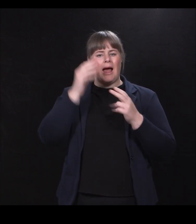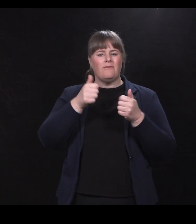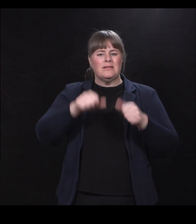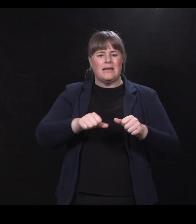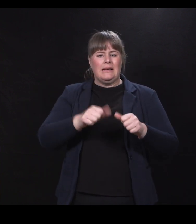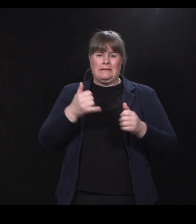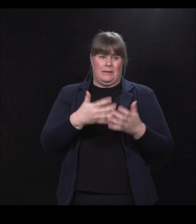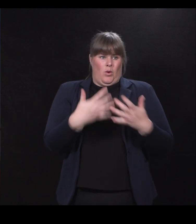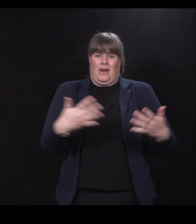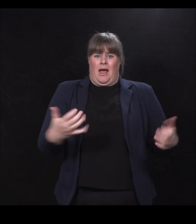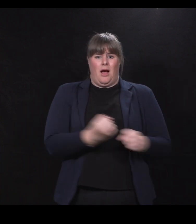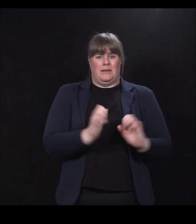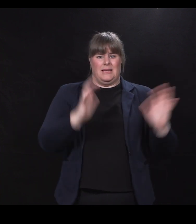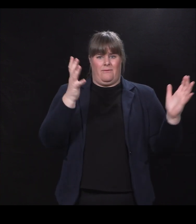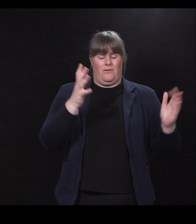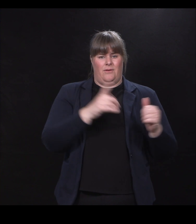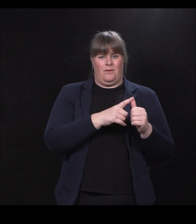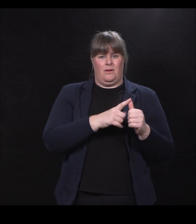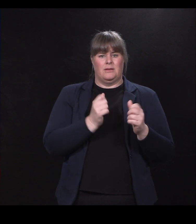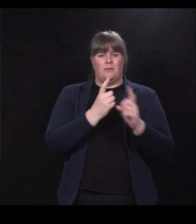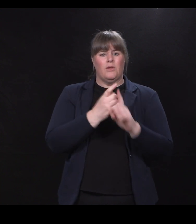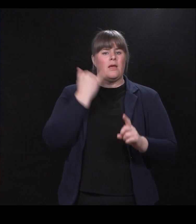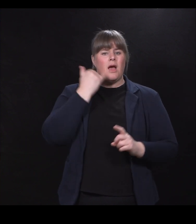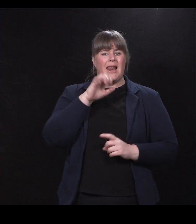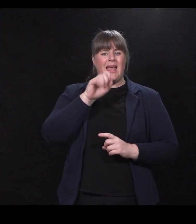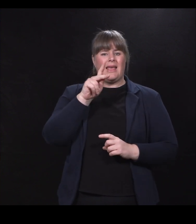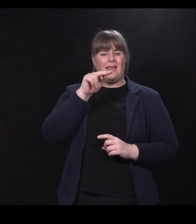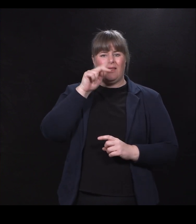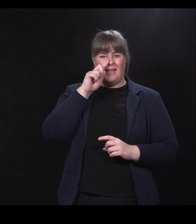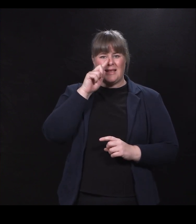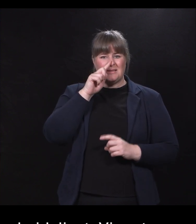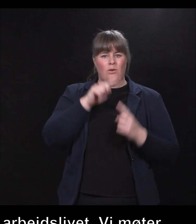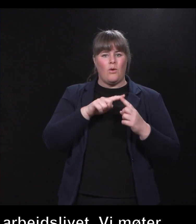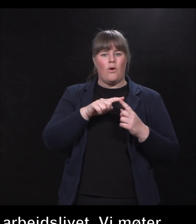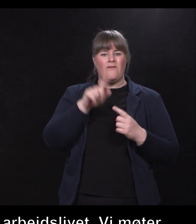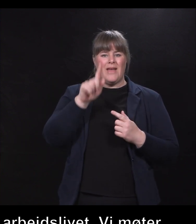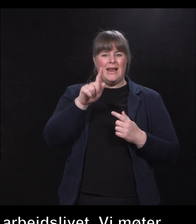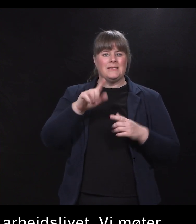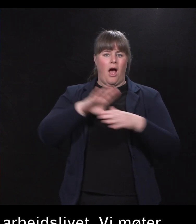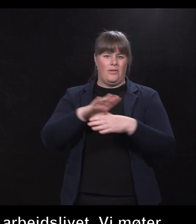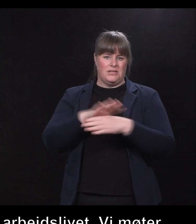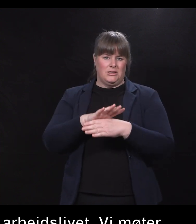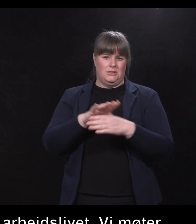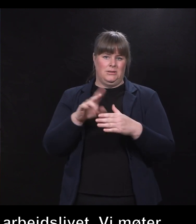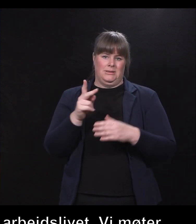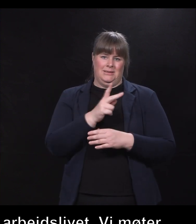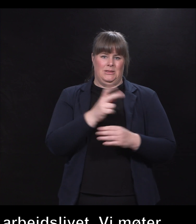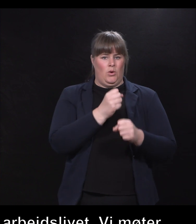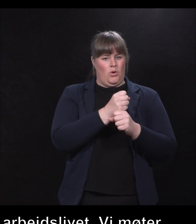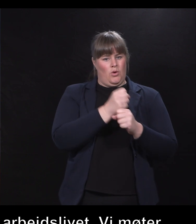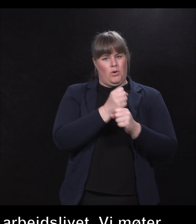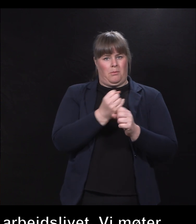arbeidslivet. Vi skal møte Jarle Eknes og Felix Andersen, som er i jobb gjennom Helt med.